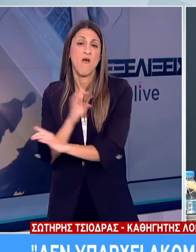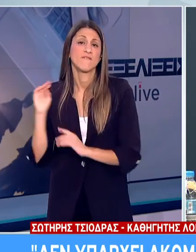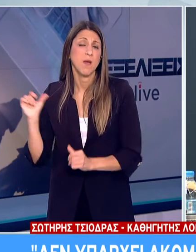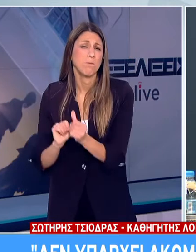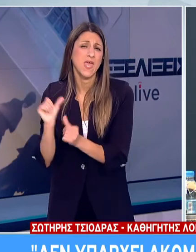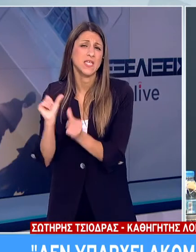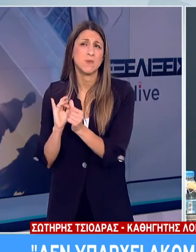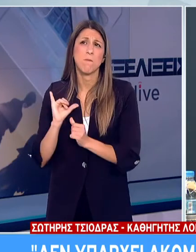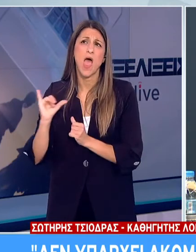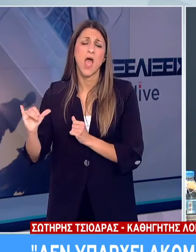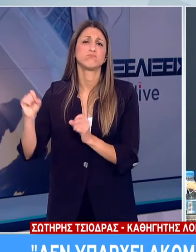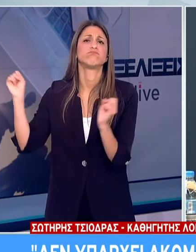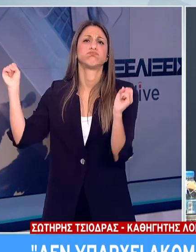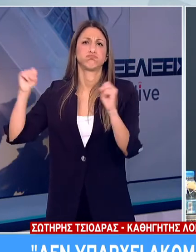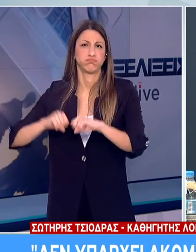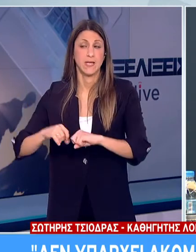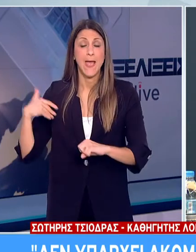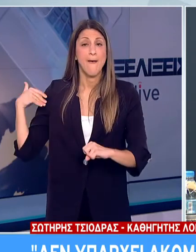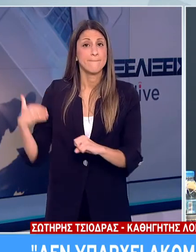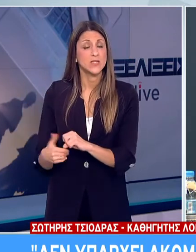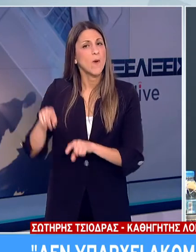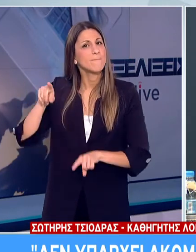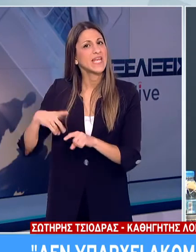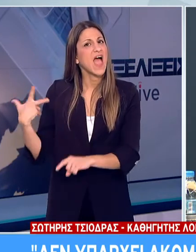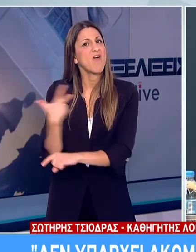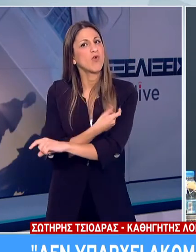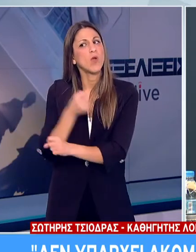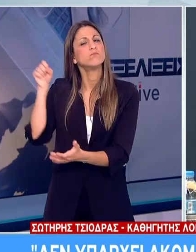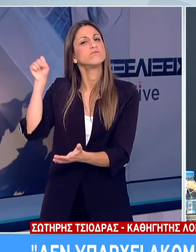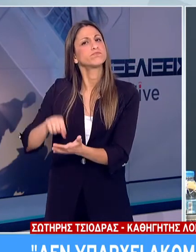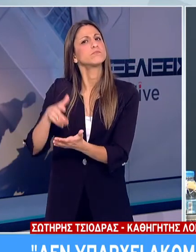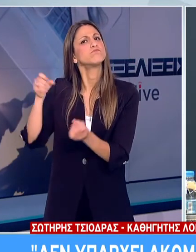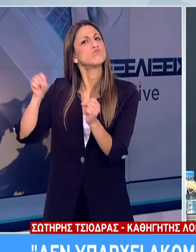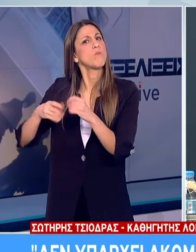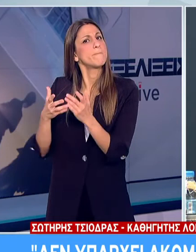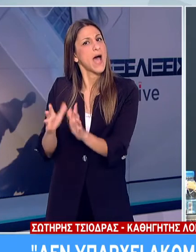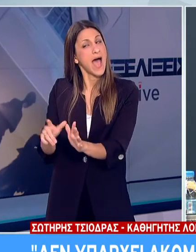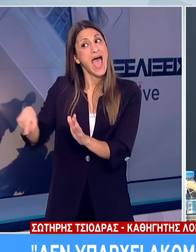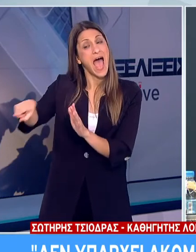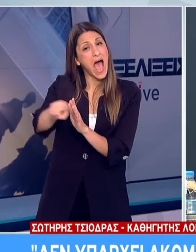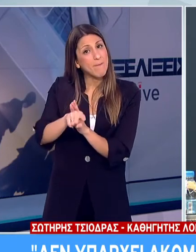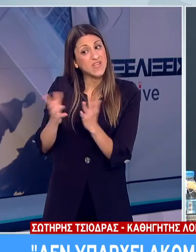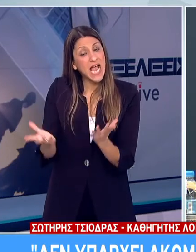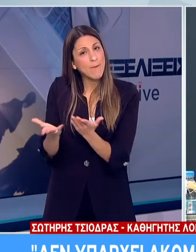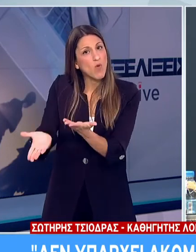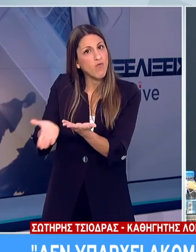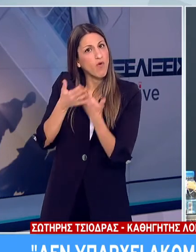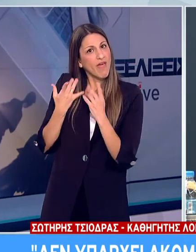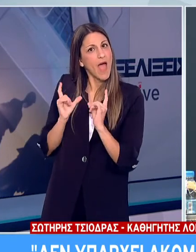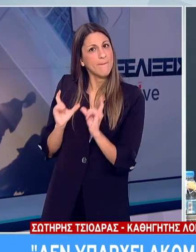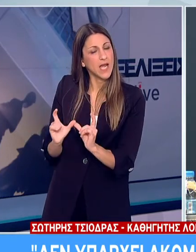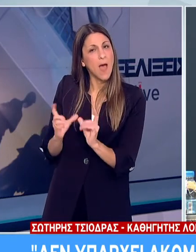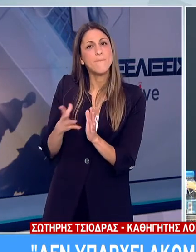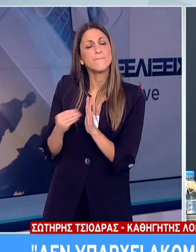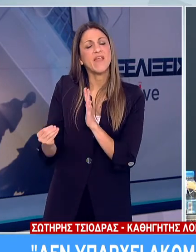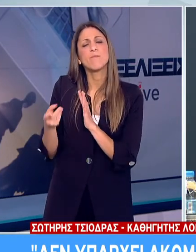Μεταξύ των ίδιων εγκεκριμένων μπορεί κάποιον να βοηθάει δυναμώνοντας το ανοσοποιητικό σύστημα όπως παραδείγματος χάρη αυτών της γρήπης ή